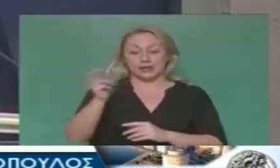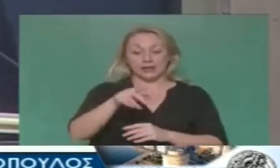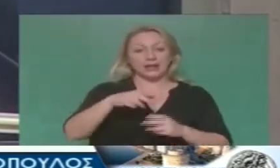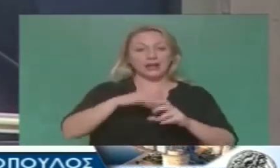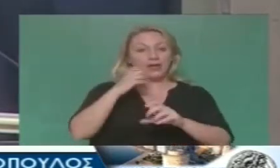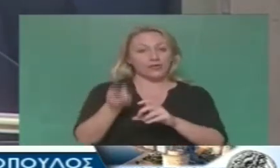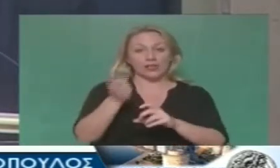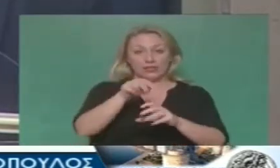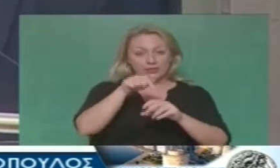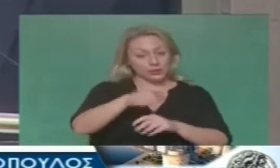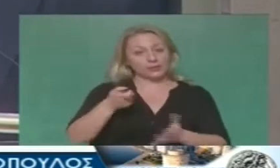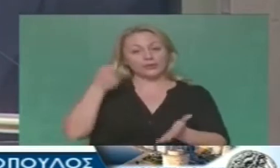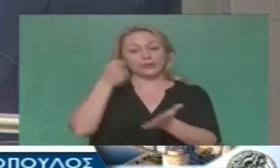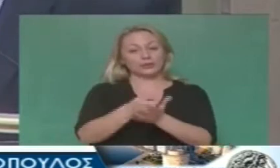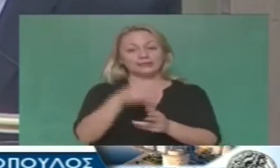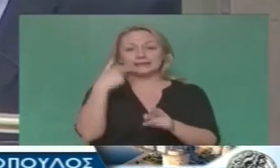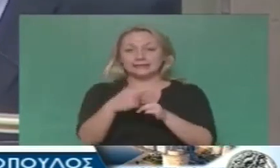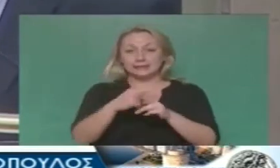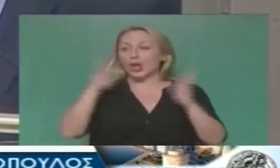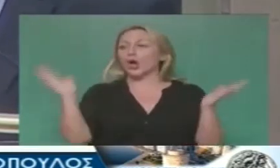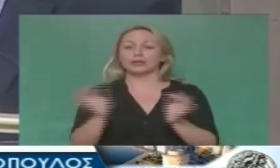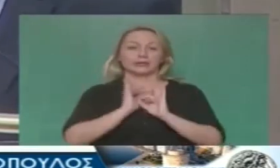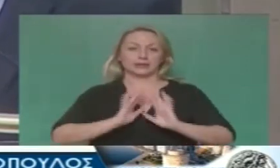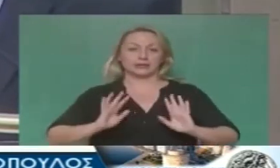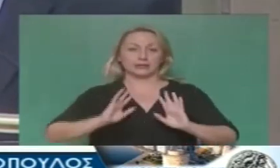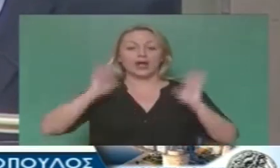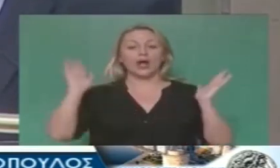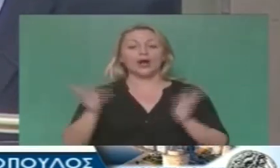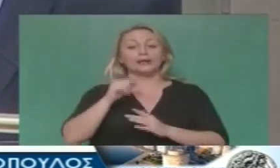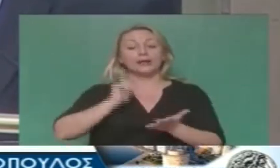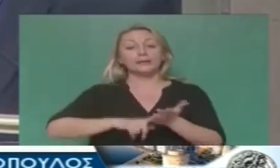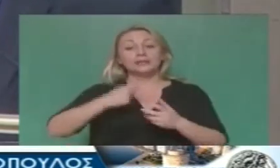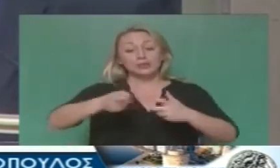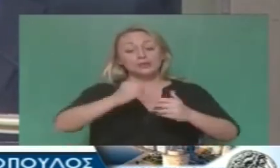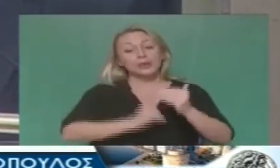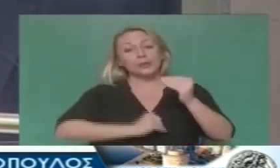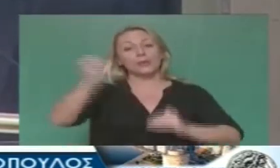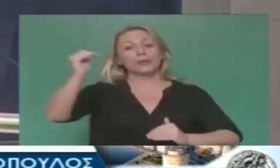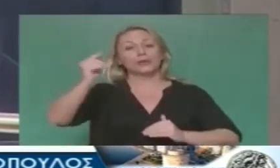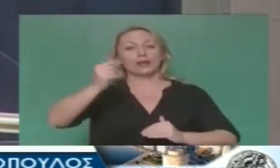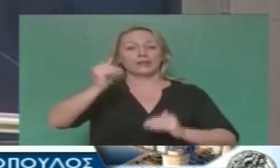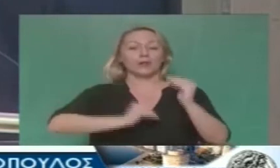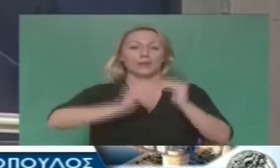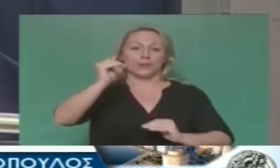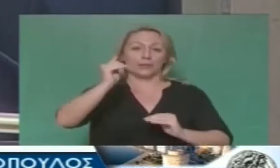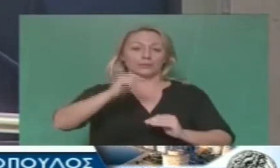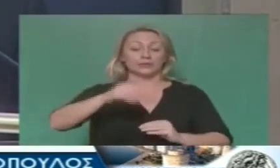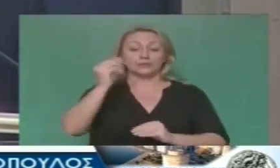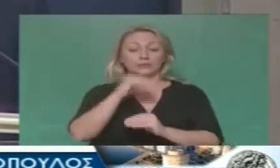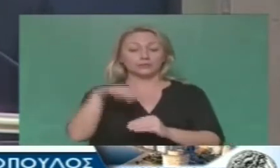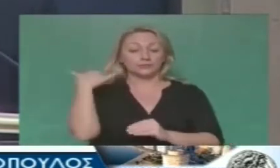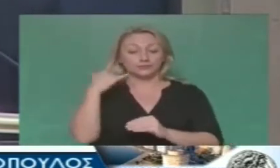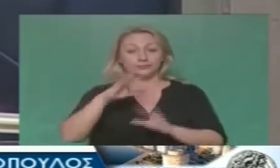Που σημαίνει με λίγα λόγια ότι ό,τι και να γίνει το εισιτήριο θα ακριβίνει και μάλιστα πάρα πολύ. Διότι η